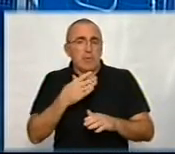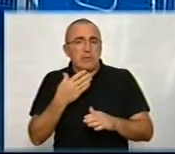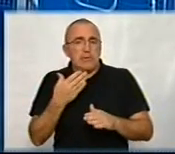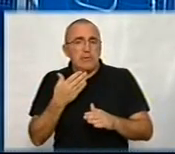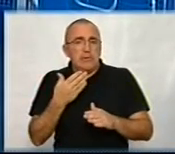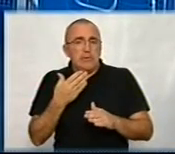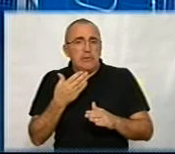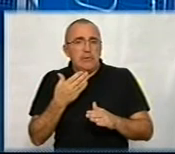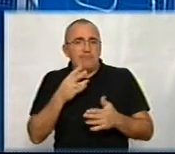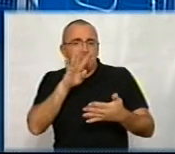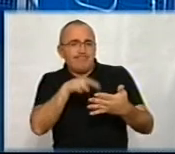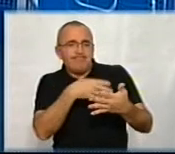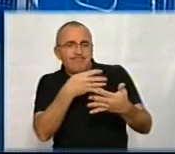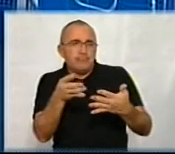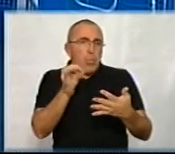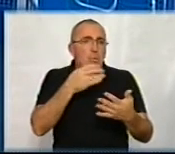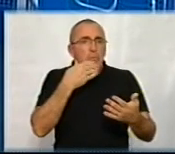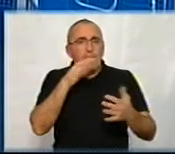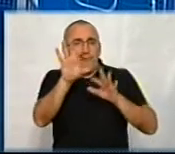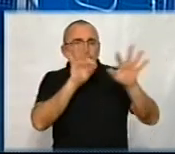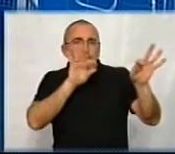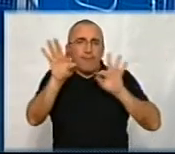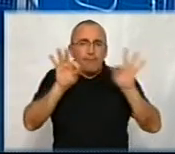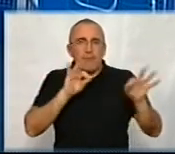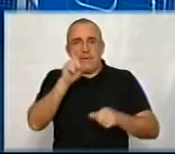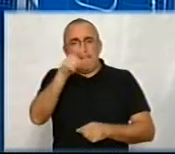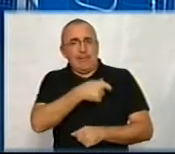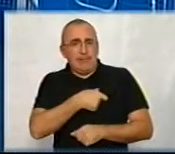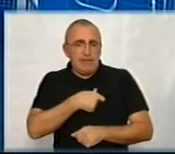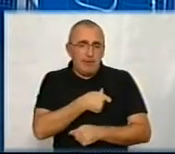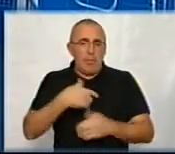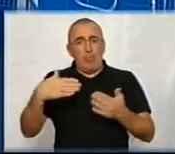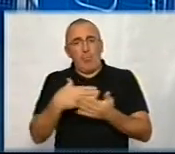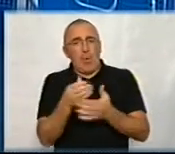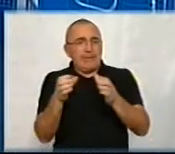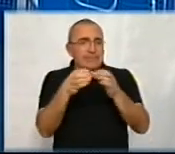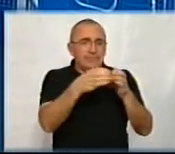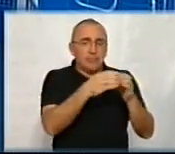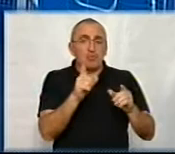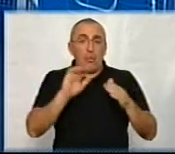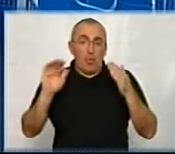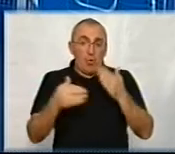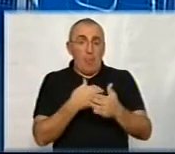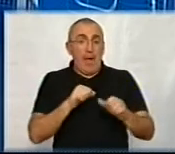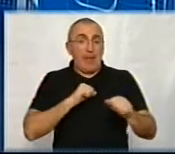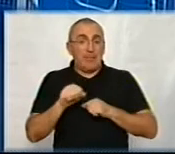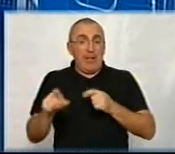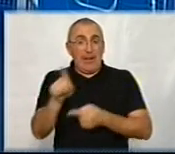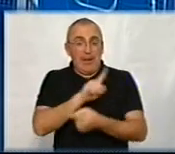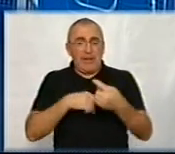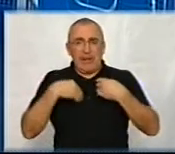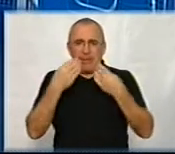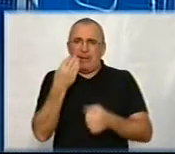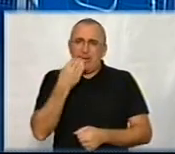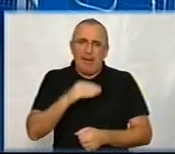критерії до відбору тих чи інших депутатів, тих чи інших політичних сил, щоби нова адмінреформа давала